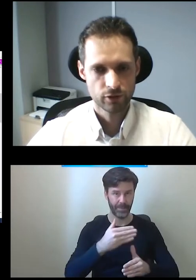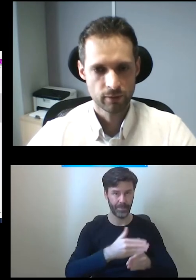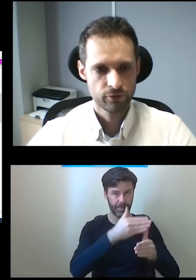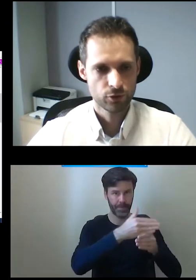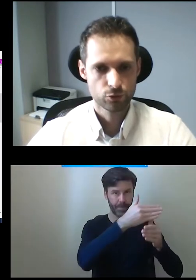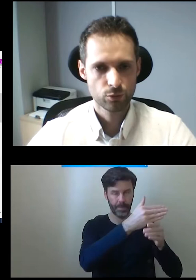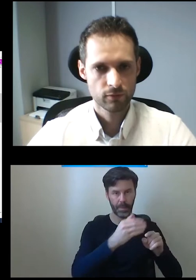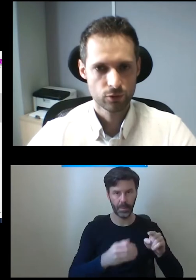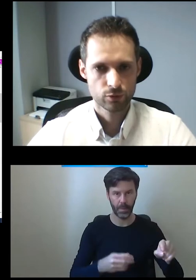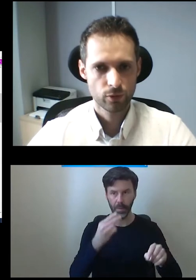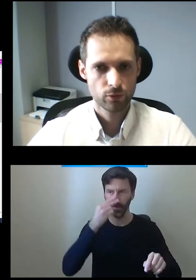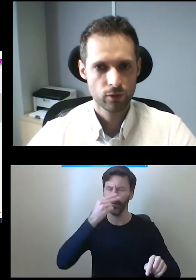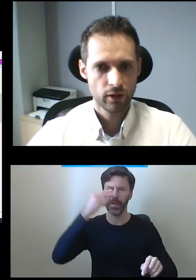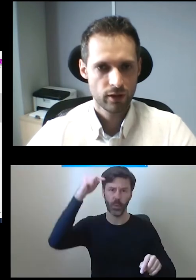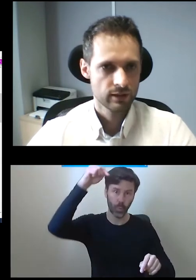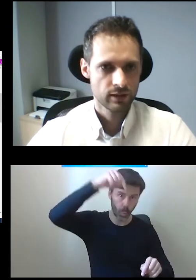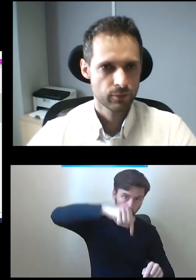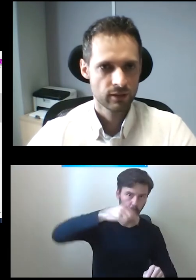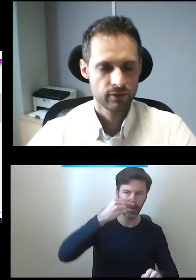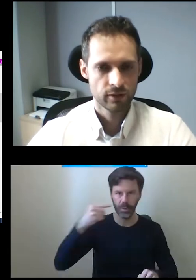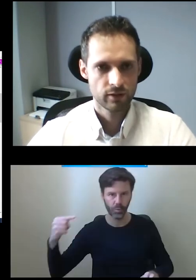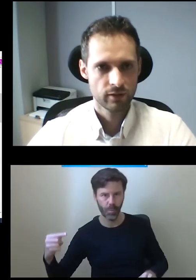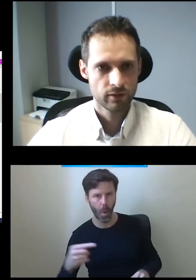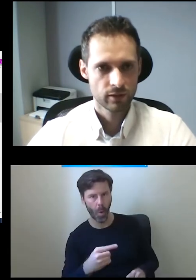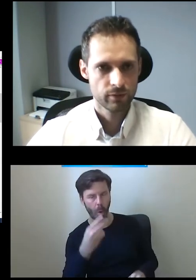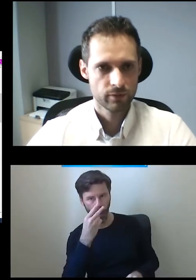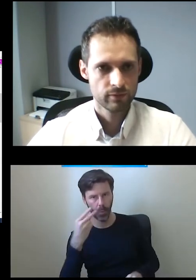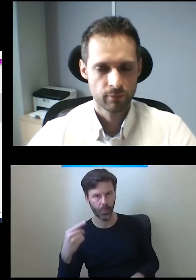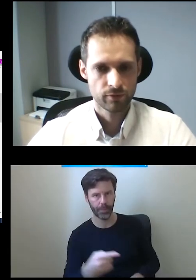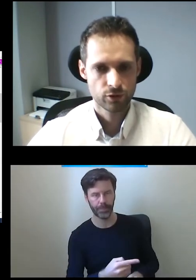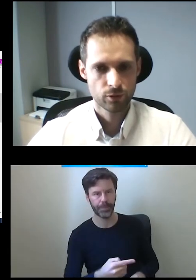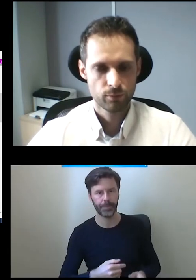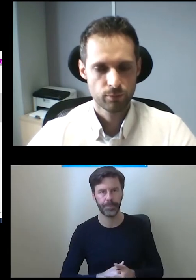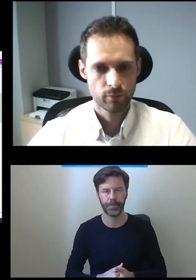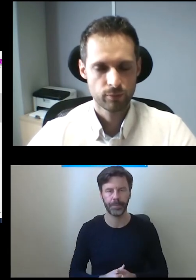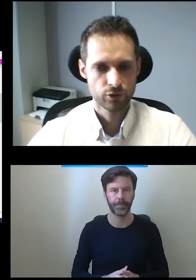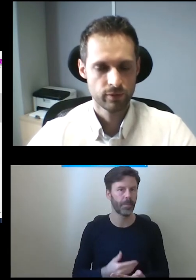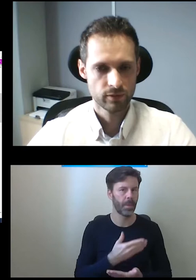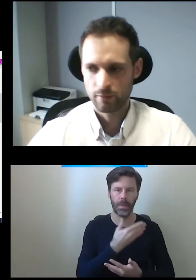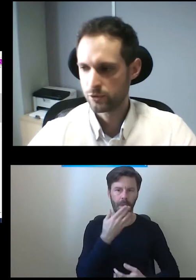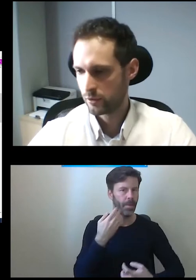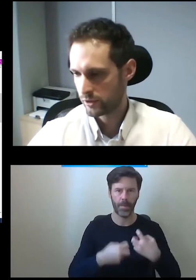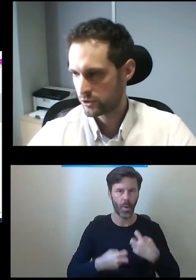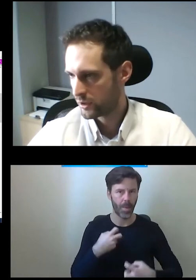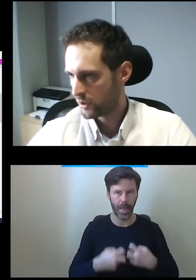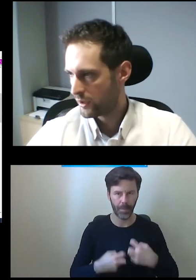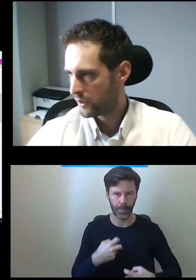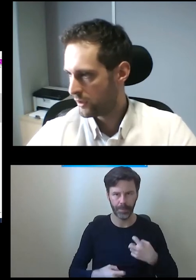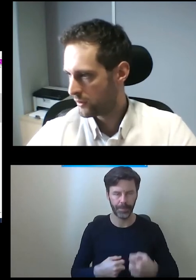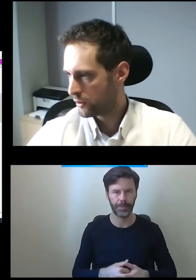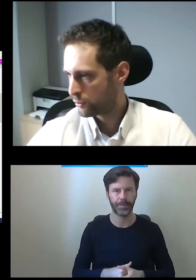plan view, czyli tam widok z góry, widok z boku. Na tej podstawie jakby nie ma większego problemu, żeby zamodelować